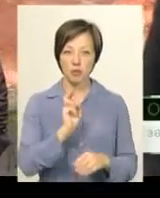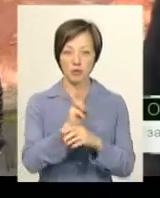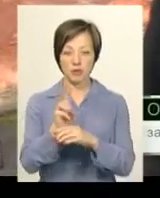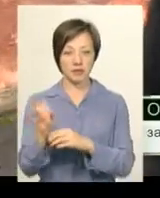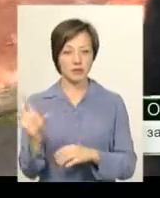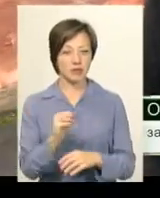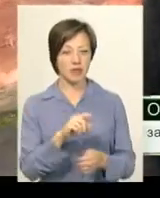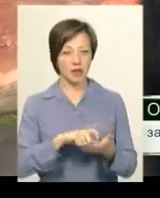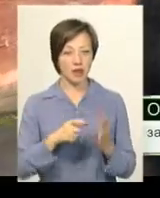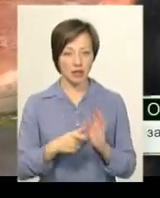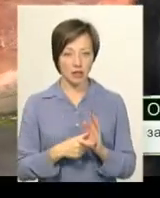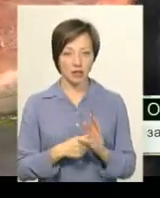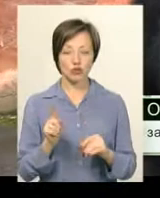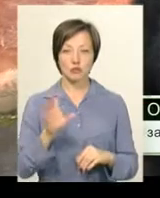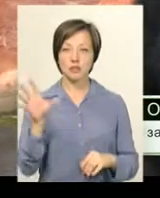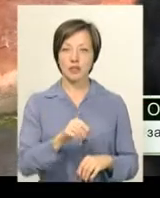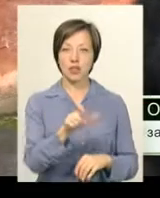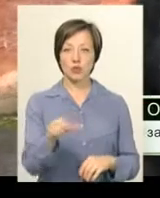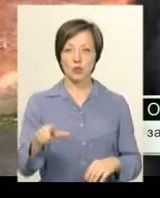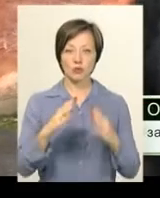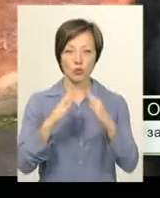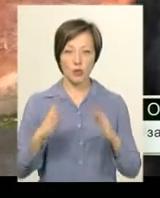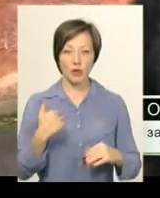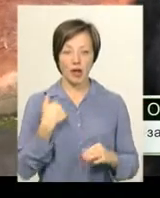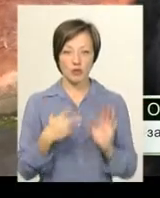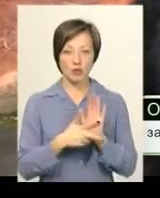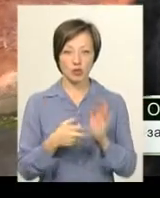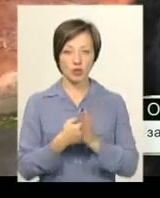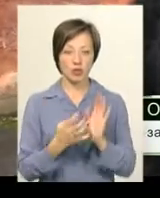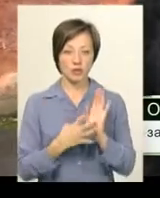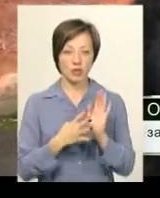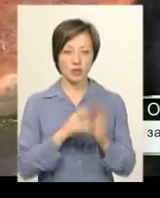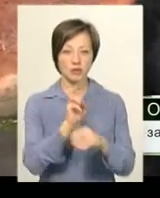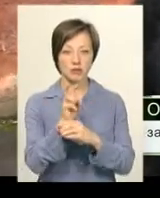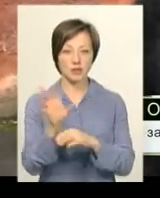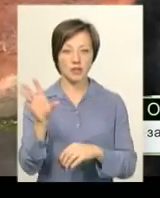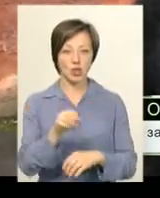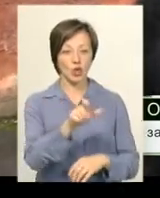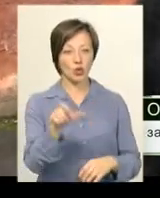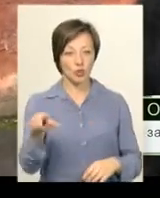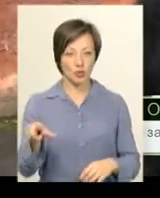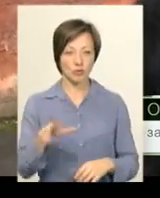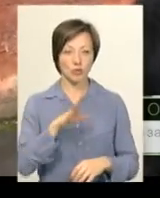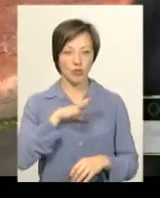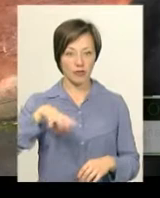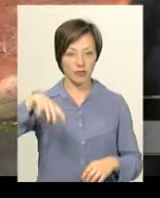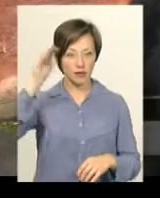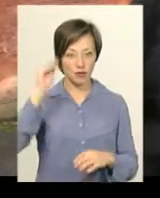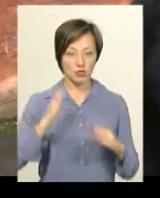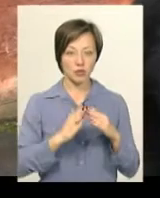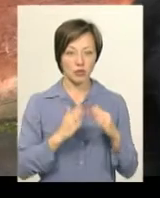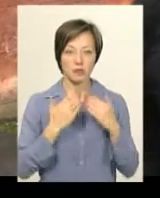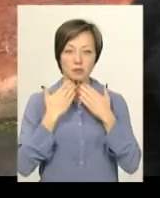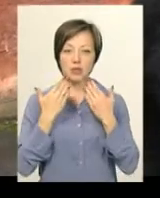всі квартири, щоб усі люди були вдома. Я з 8 до 9 обійшла, всі люди були, мій стояк все й був вдома,